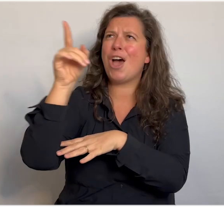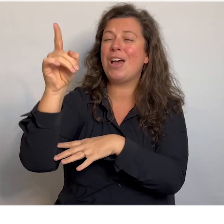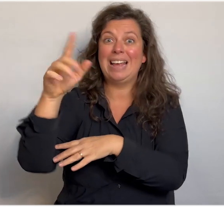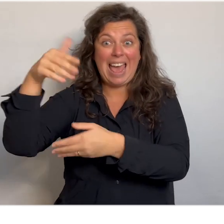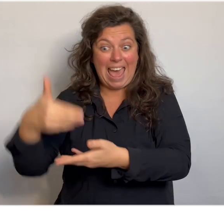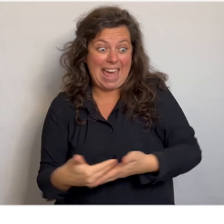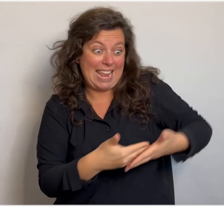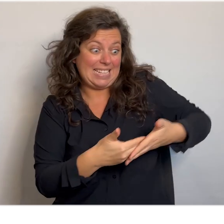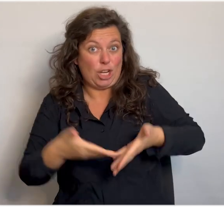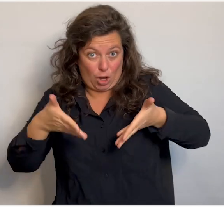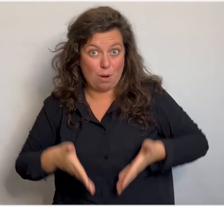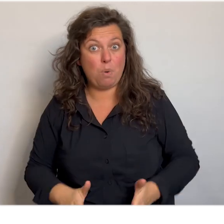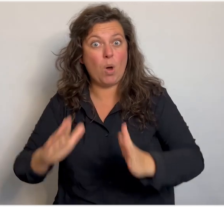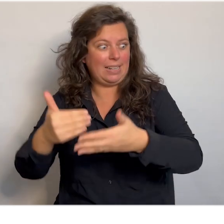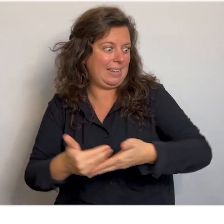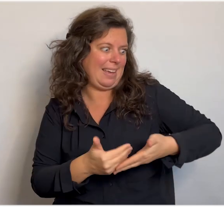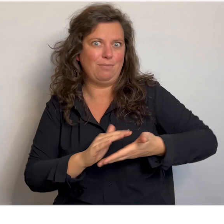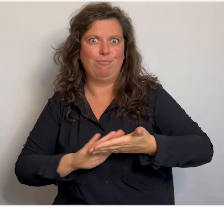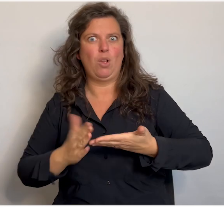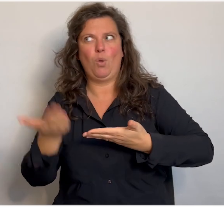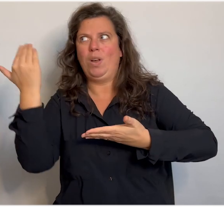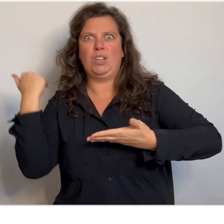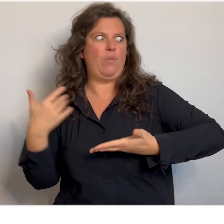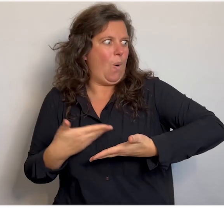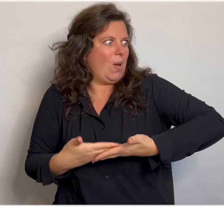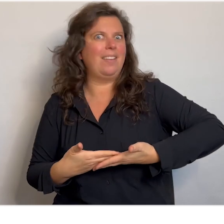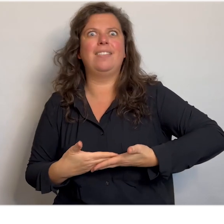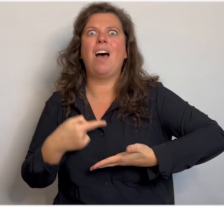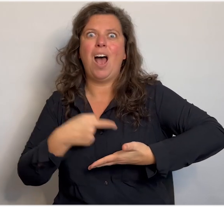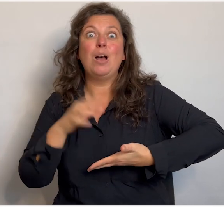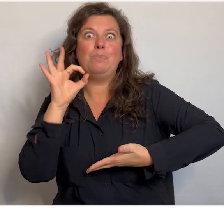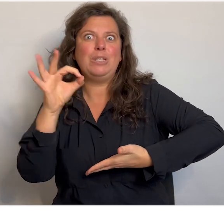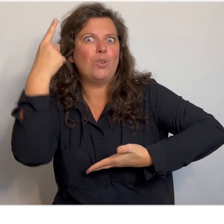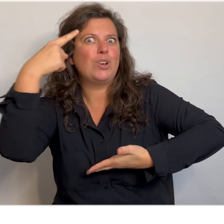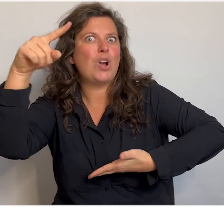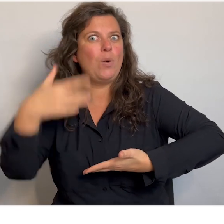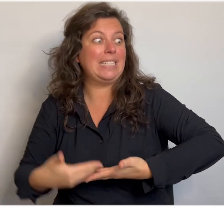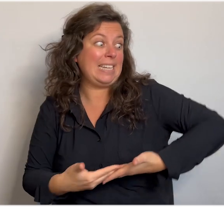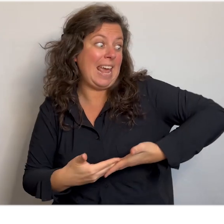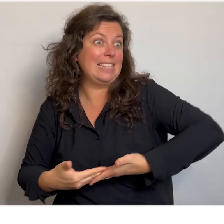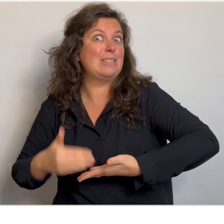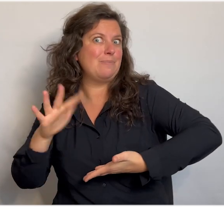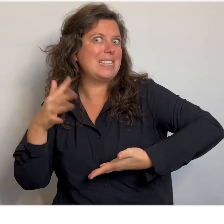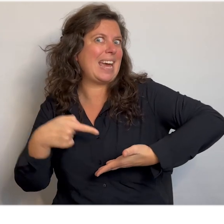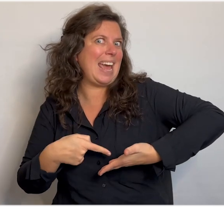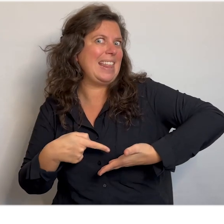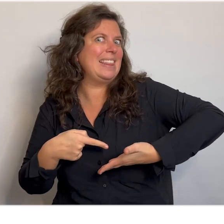Er is een kind geboren, een kind als nooit tevoren. Een heel bijzonder, een koningskind misschien.